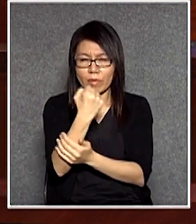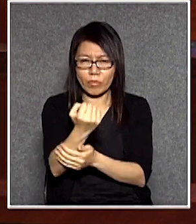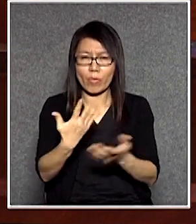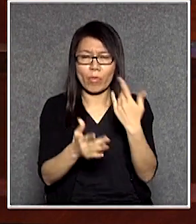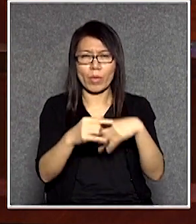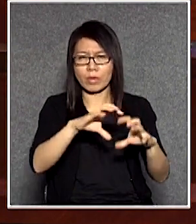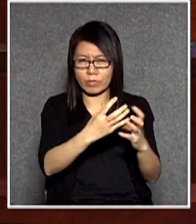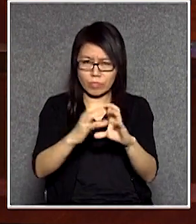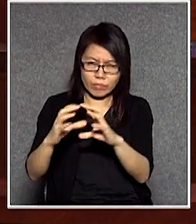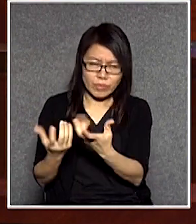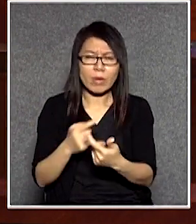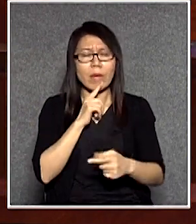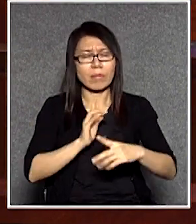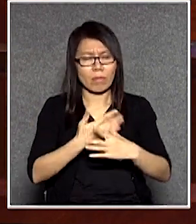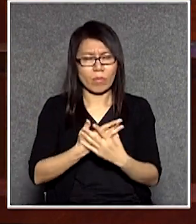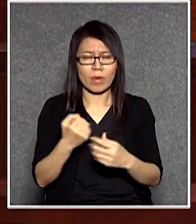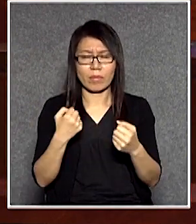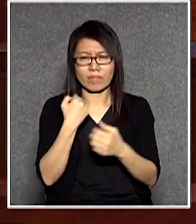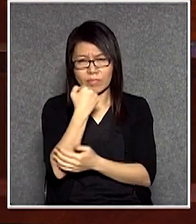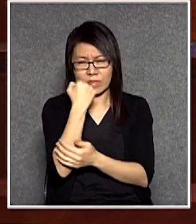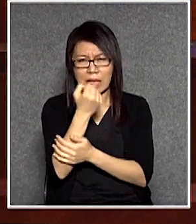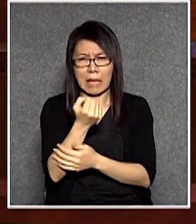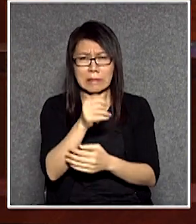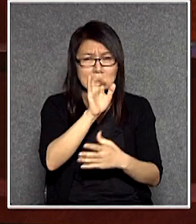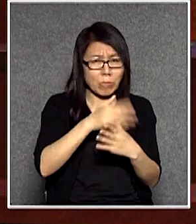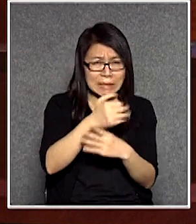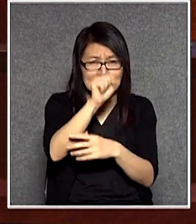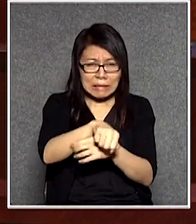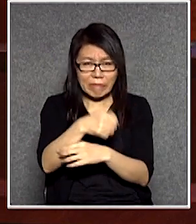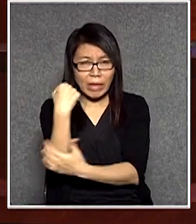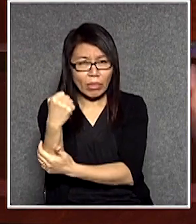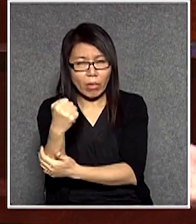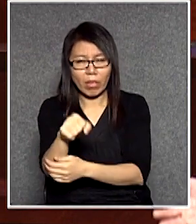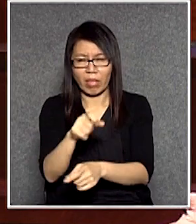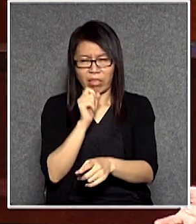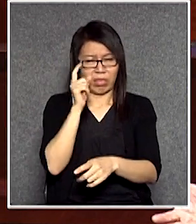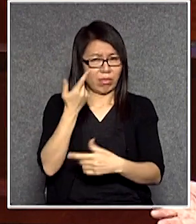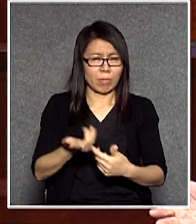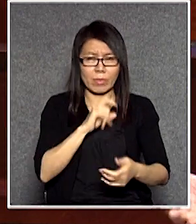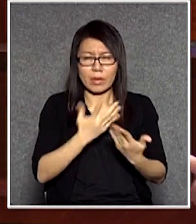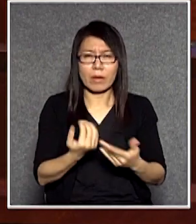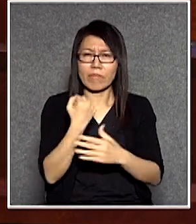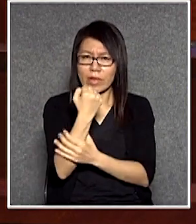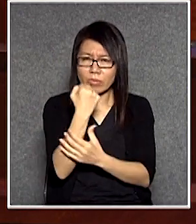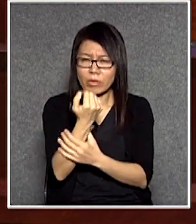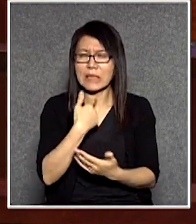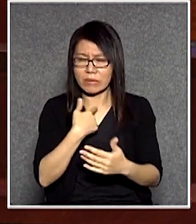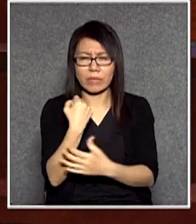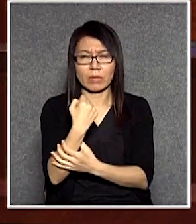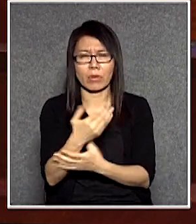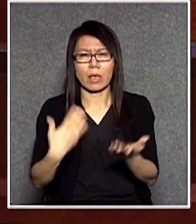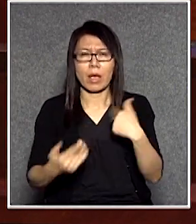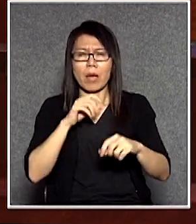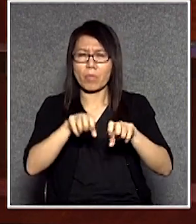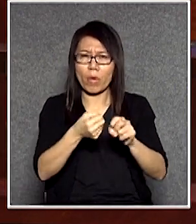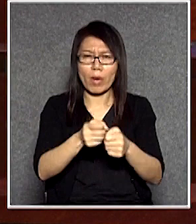當然是為反對而反對,難道是為贊成而反對嗎?這個為反對而反對也好,這些所謂有破壞沒有建